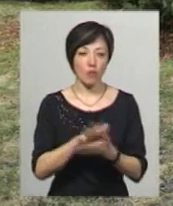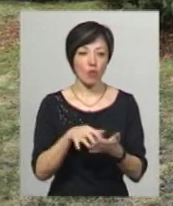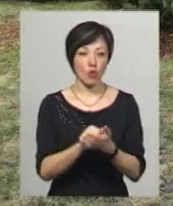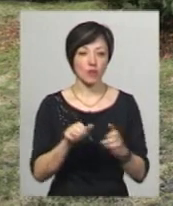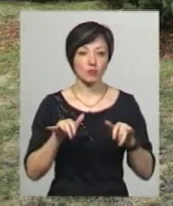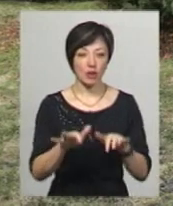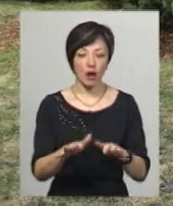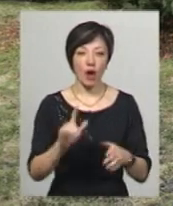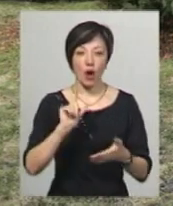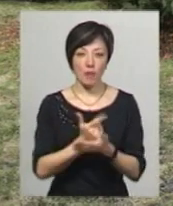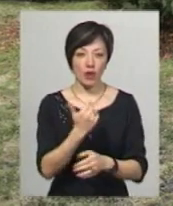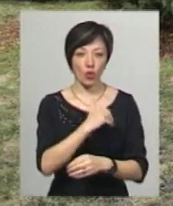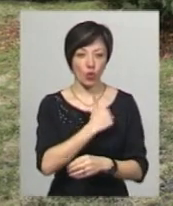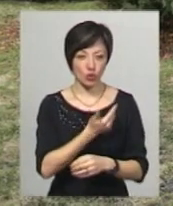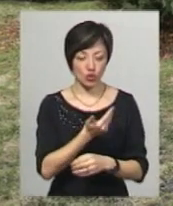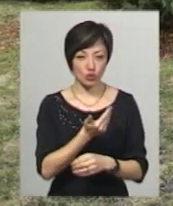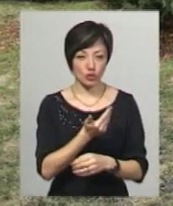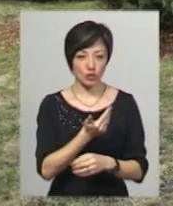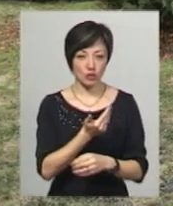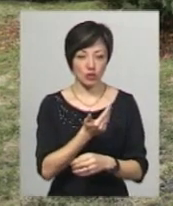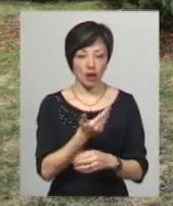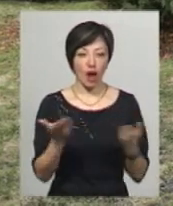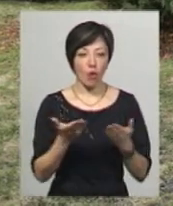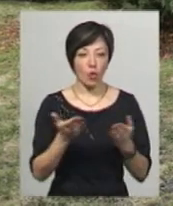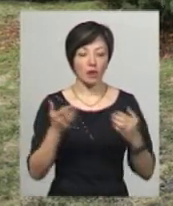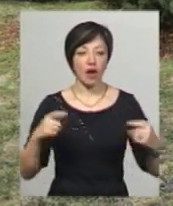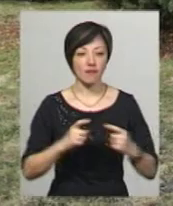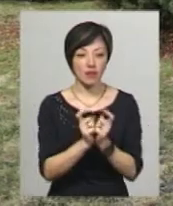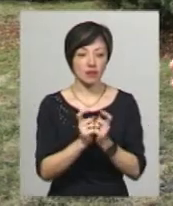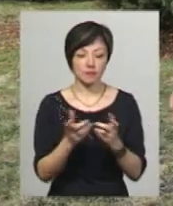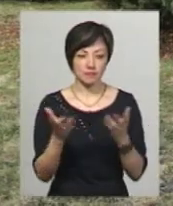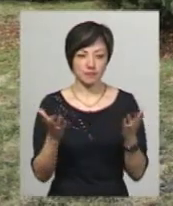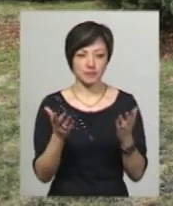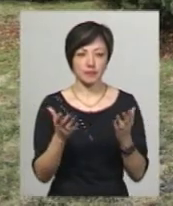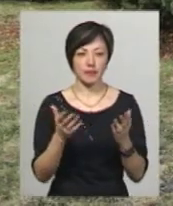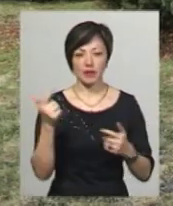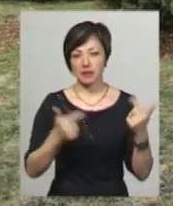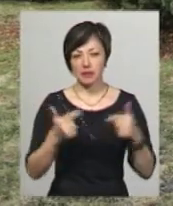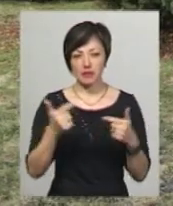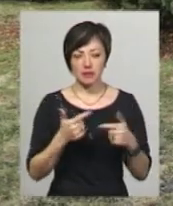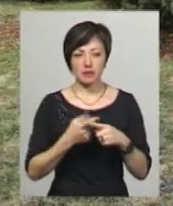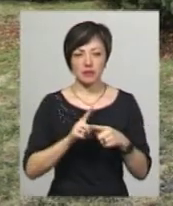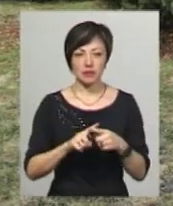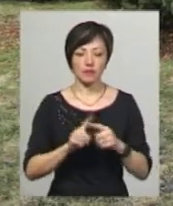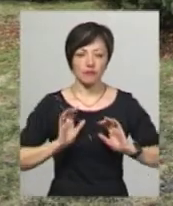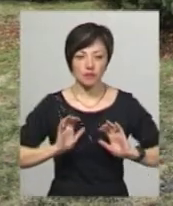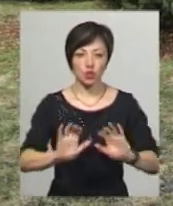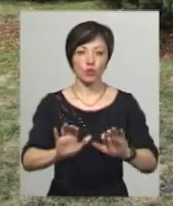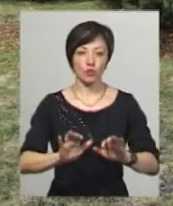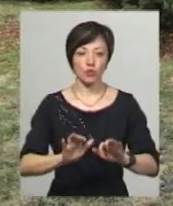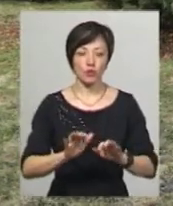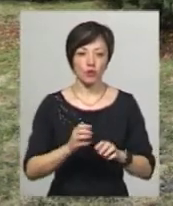мероприяція, оп'ять хочеш какой-то конфлікт. Він з цими словами, він мене ще виштовхує,